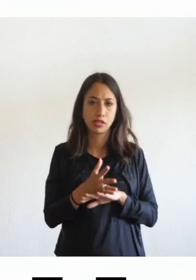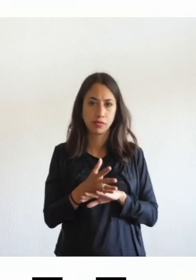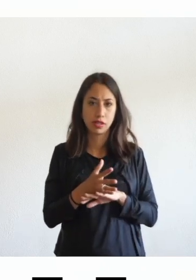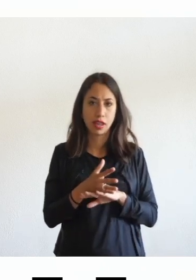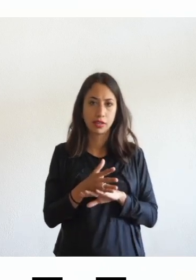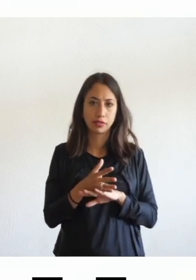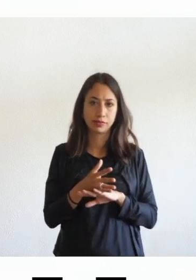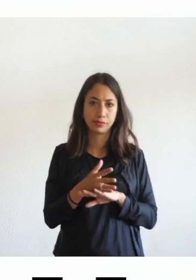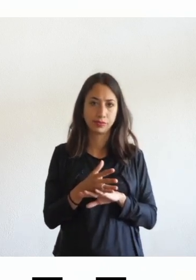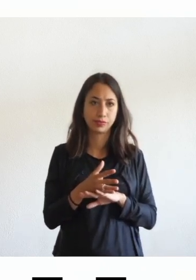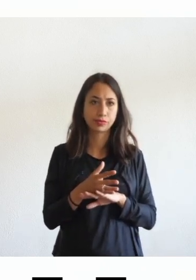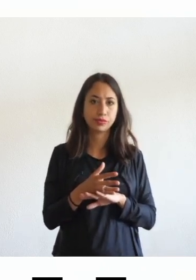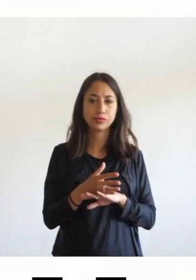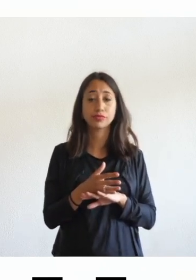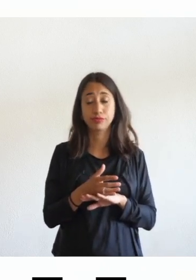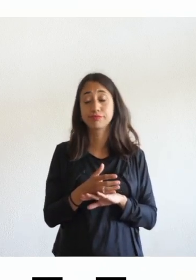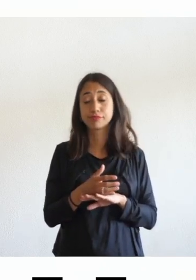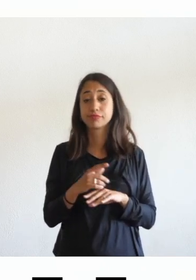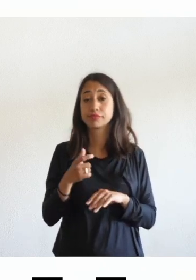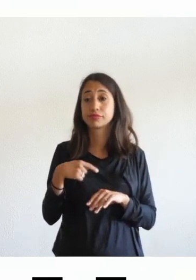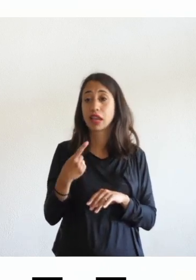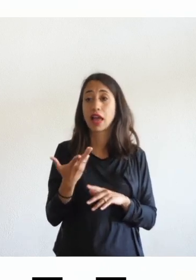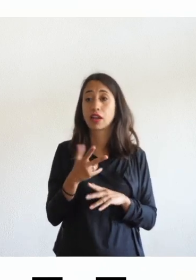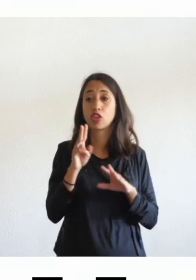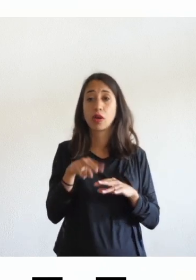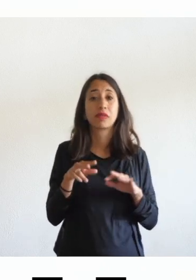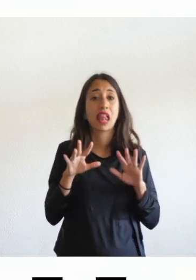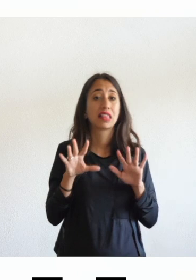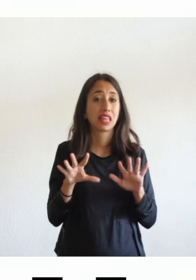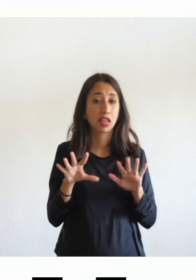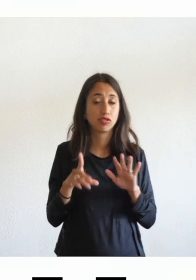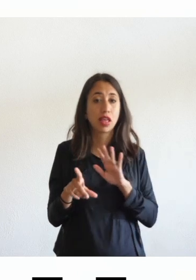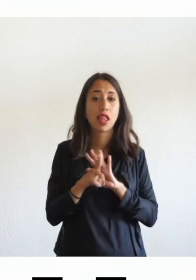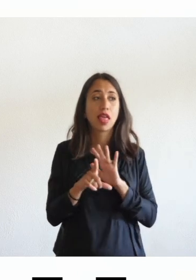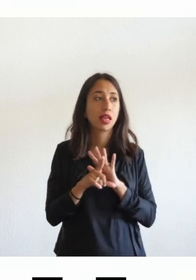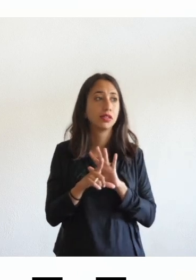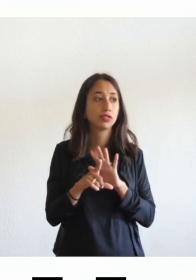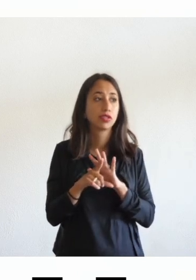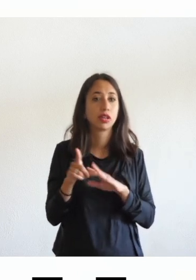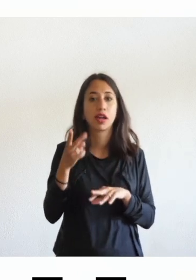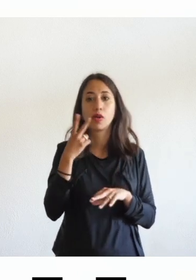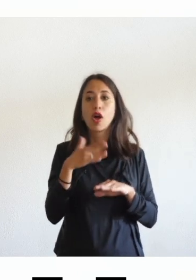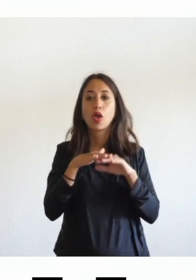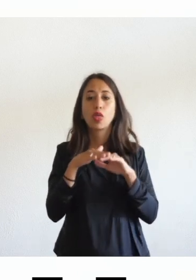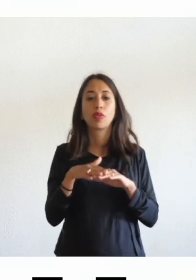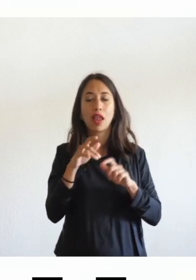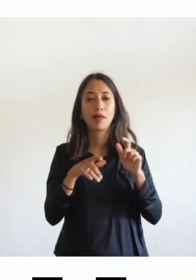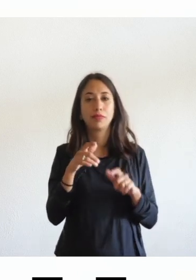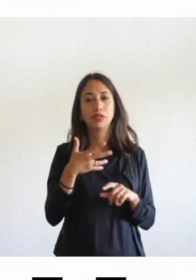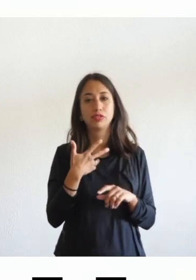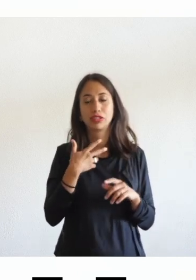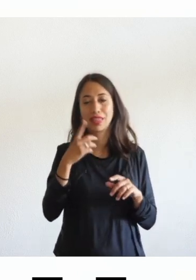quando nel 2010 la legge a tutela delle persone con DSA